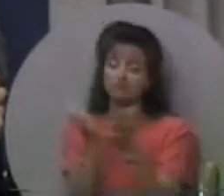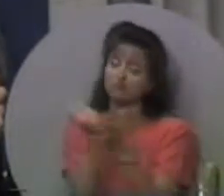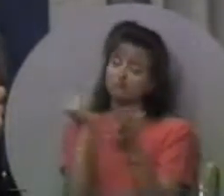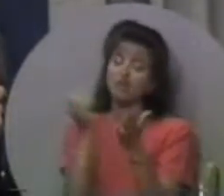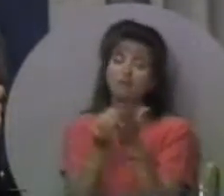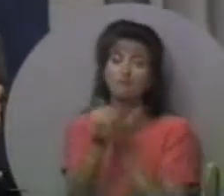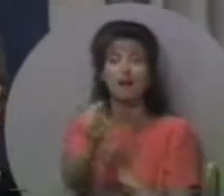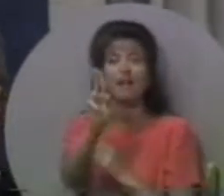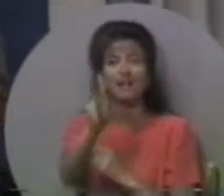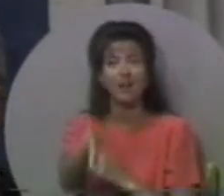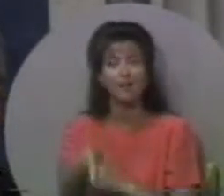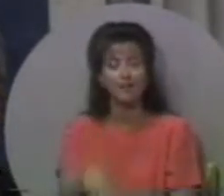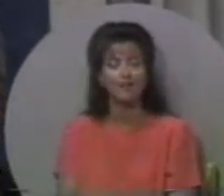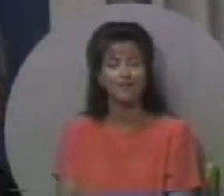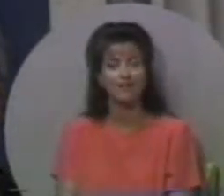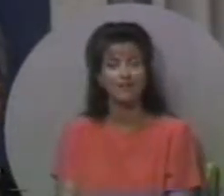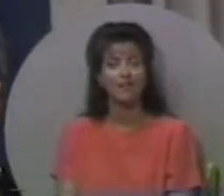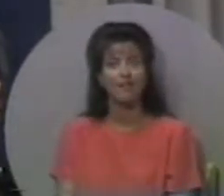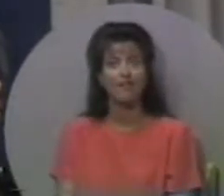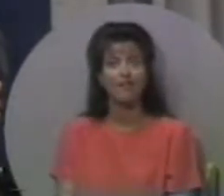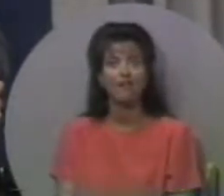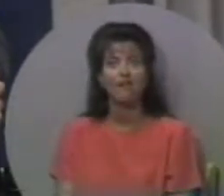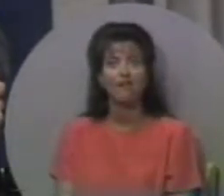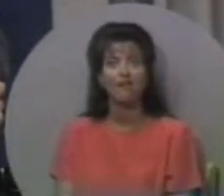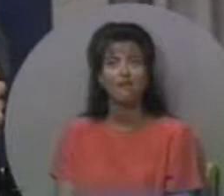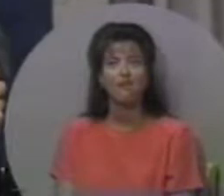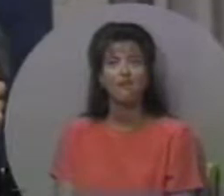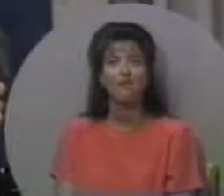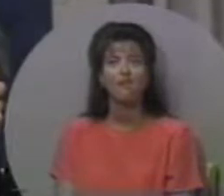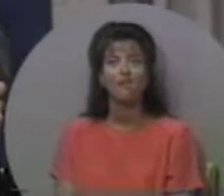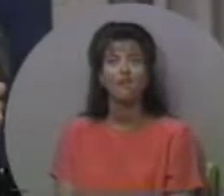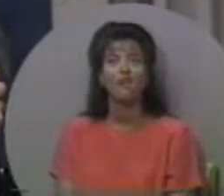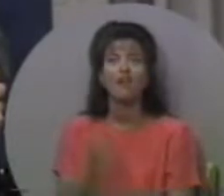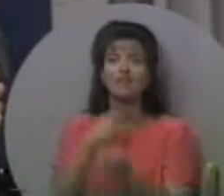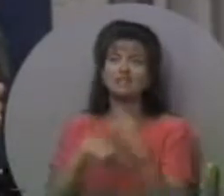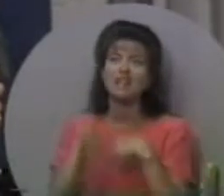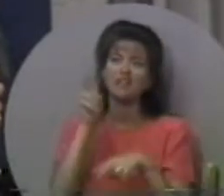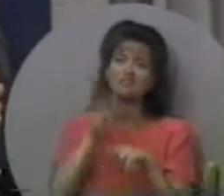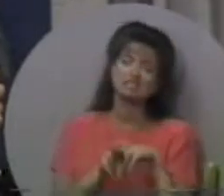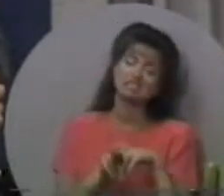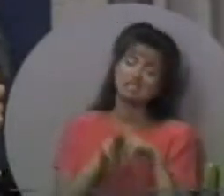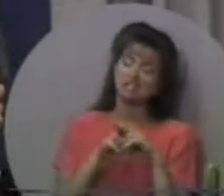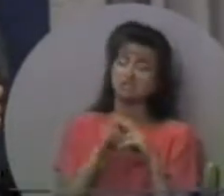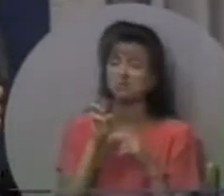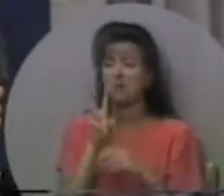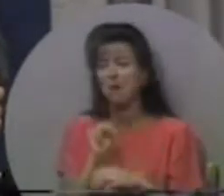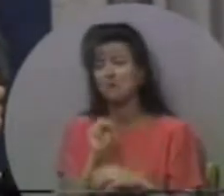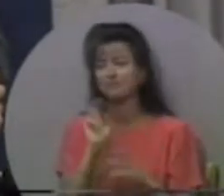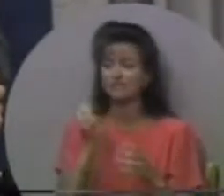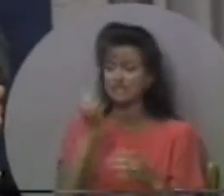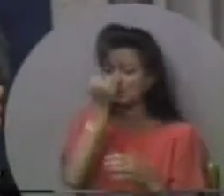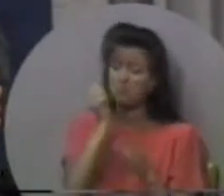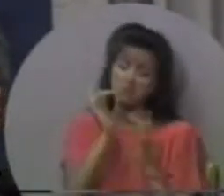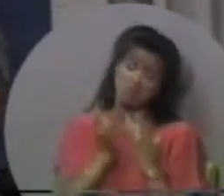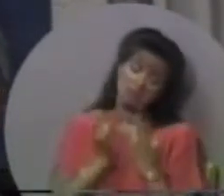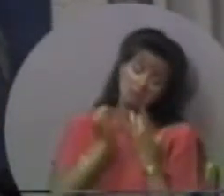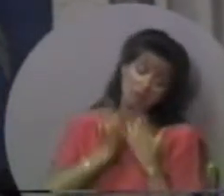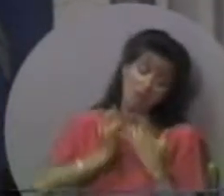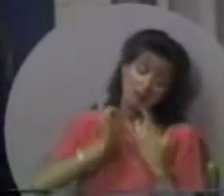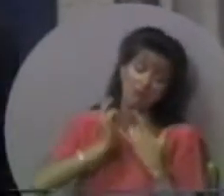будемо тренувати учнів завершеної роботи і виткупляти час. І відкупимо